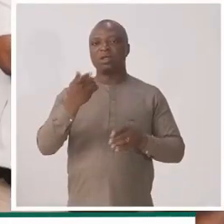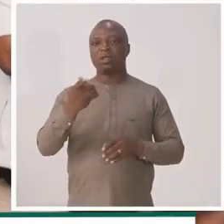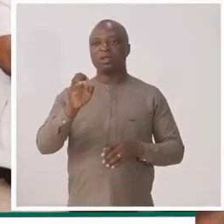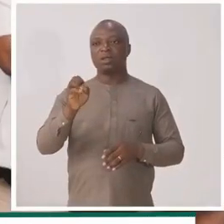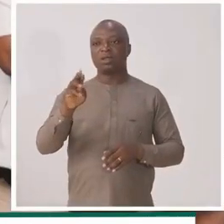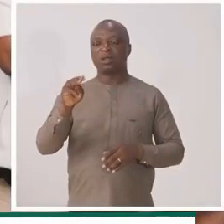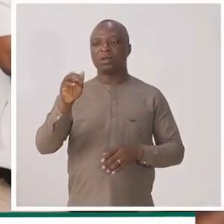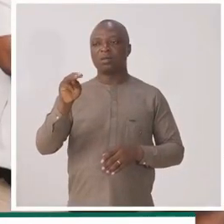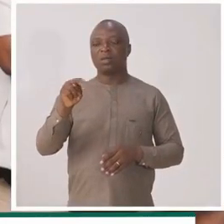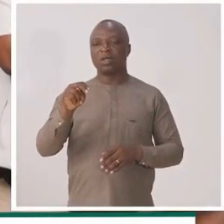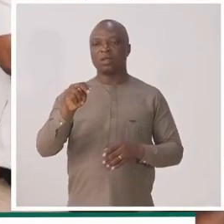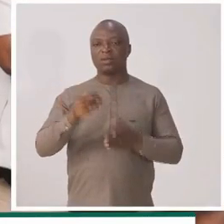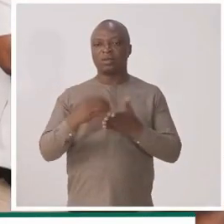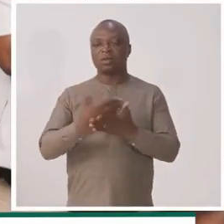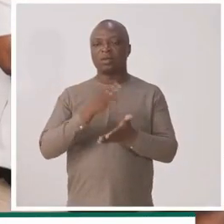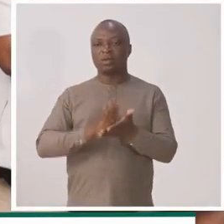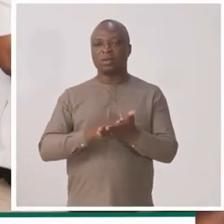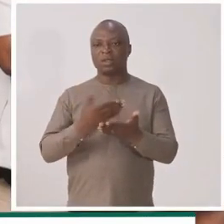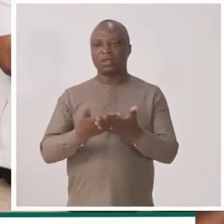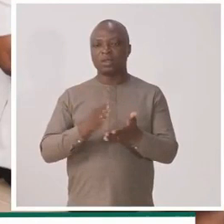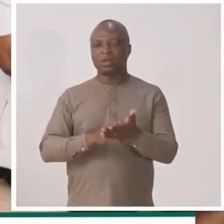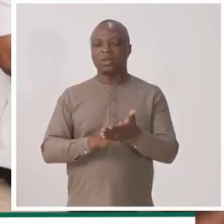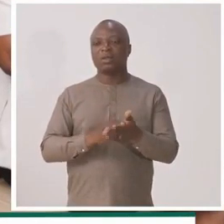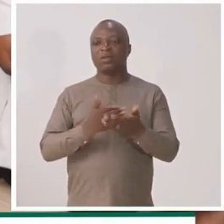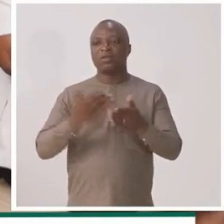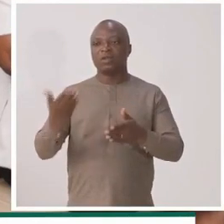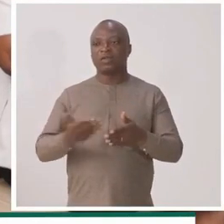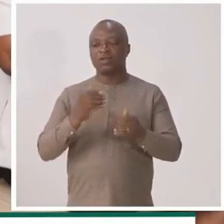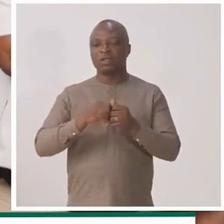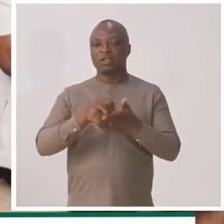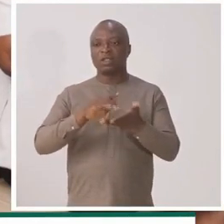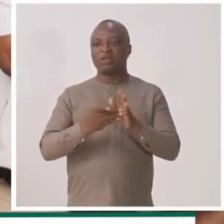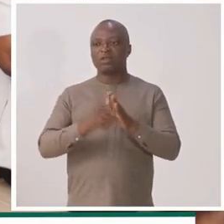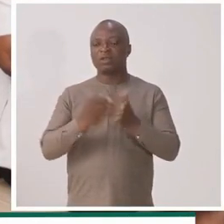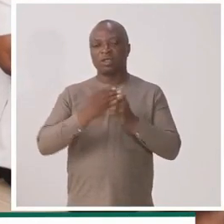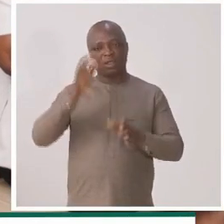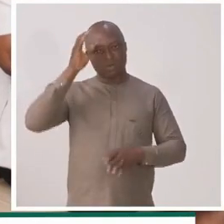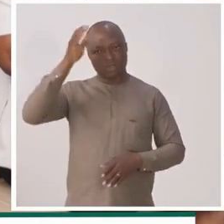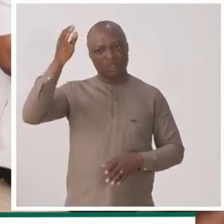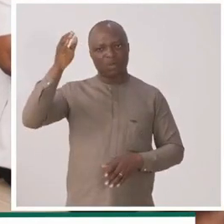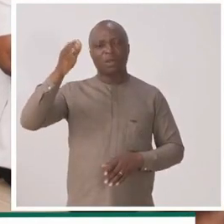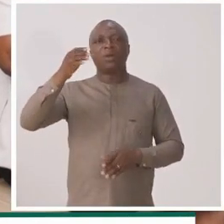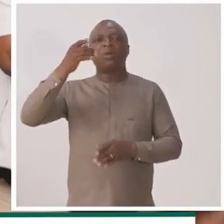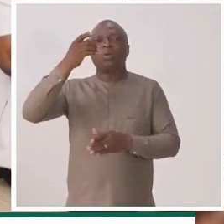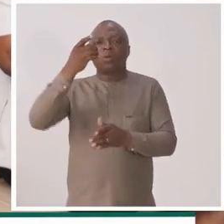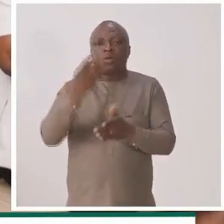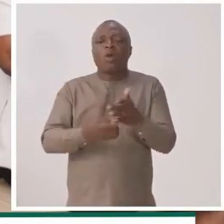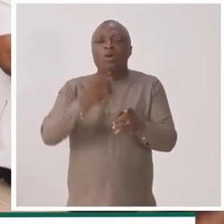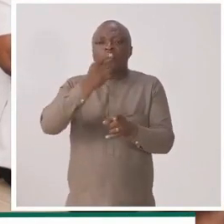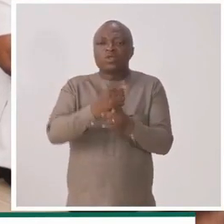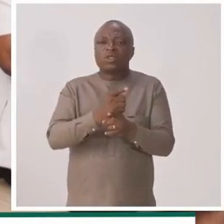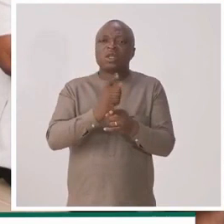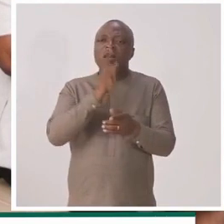du site Interface Press. Je voudrais vous inviter peut-être à un exercice de définition des concepts. Qu'attend